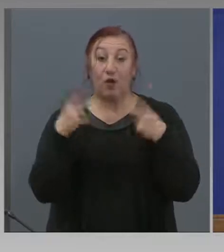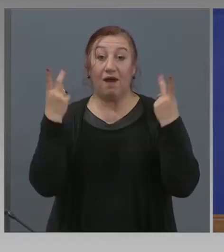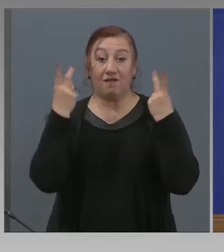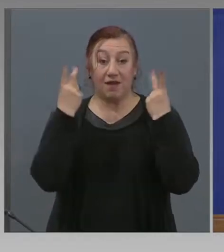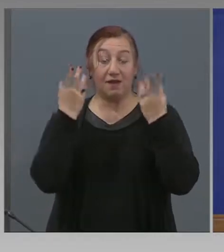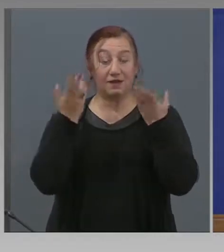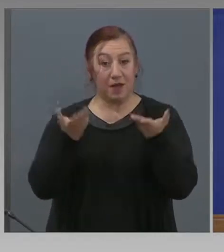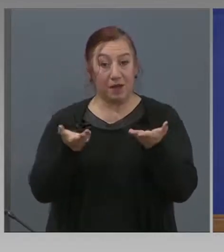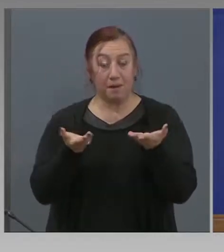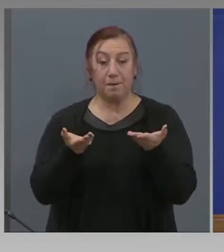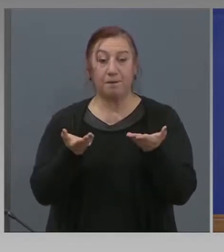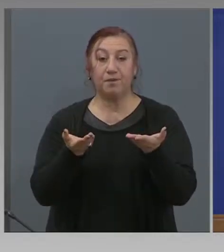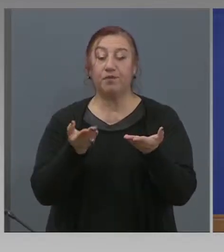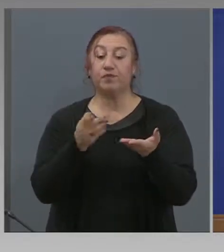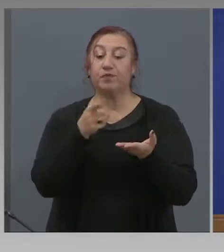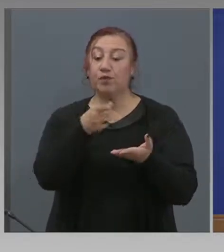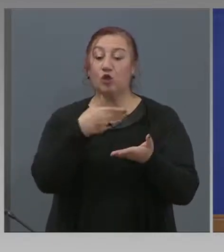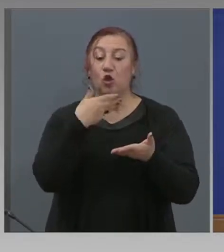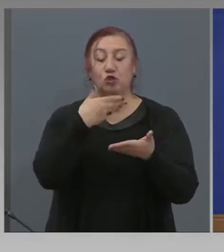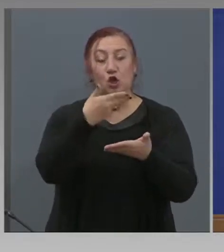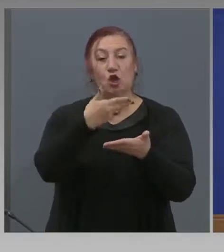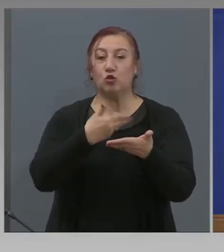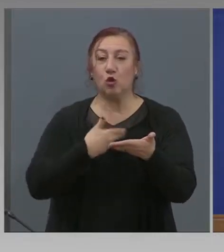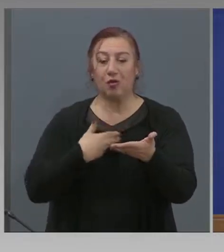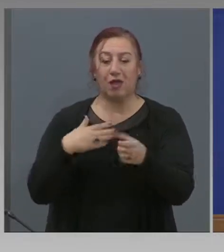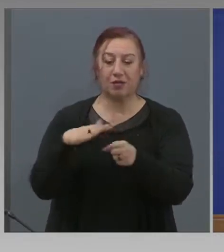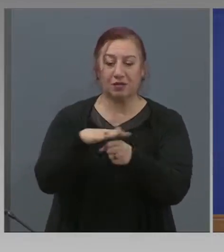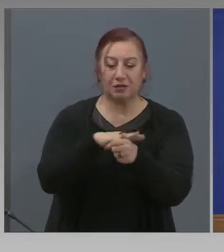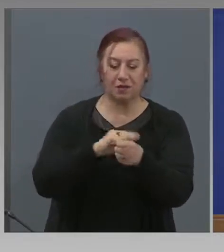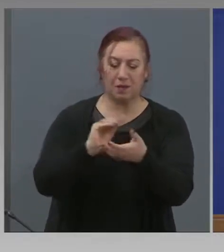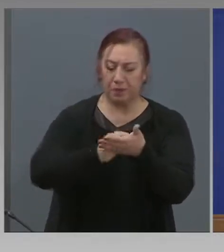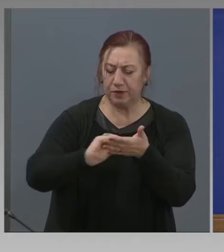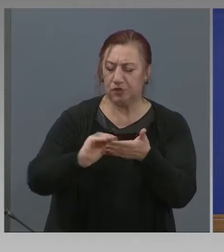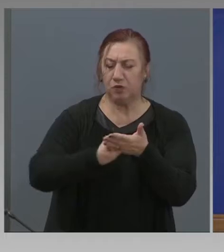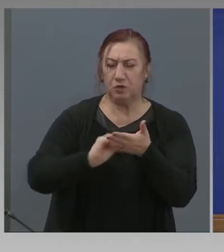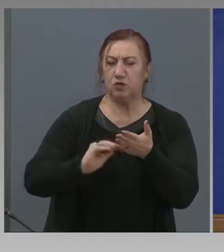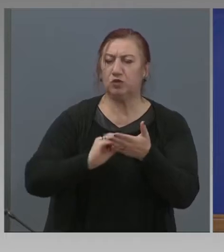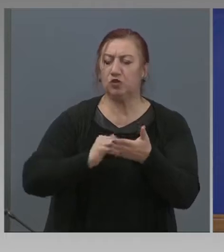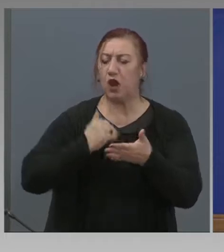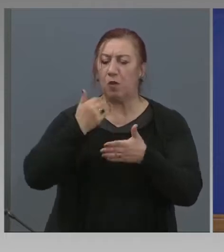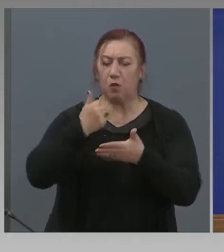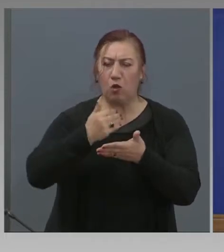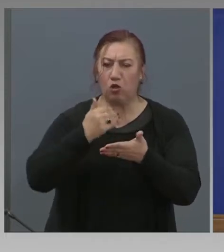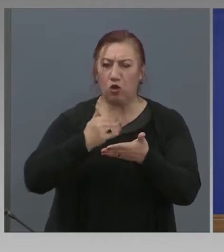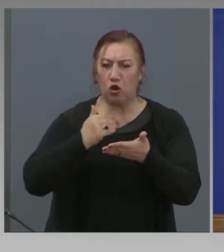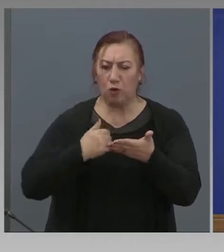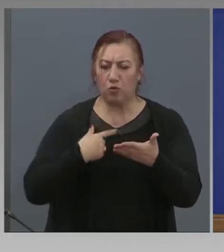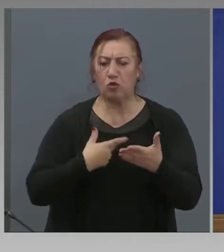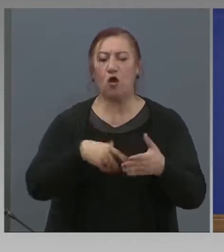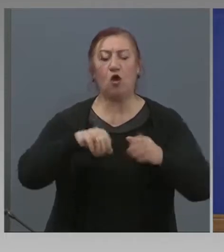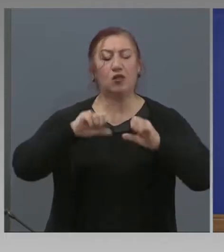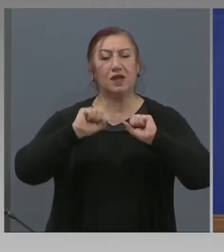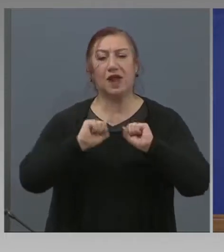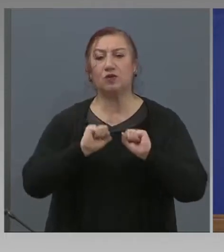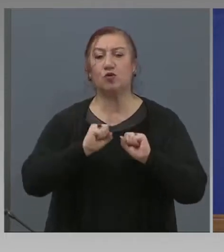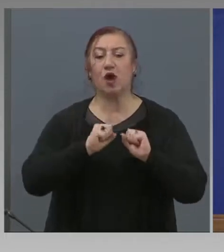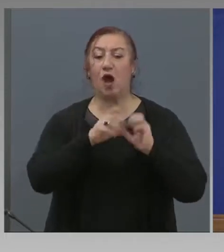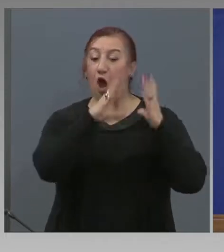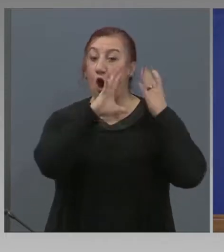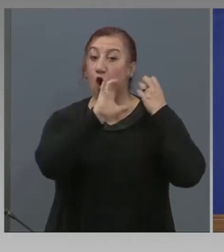това, който доклад е базиран на доста подробен доклад на дирекция консулски отношения от три страници